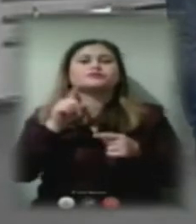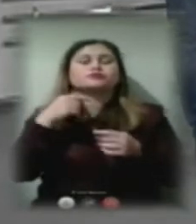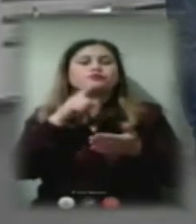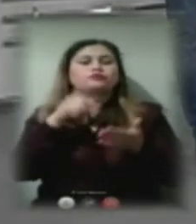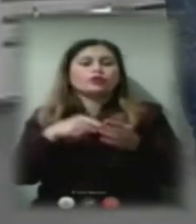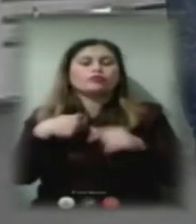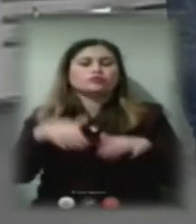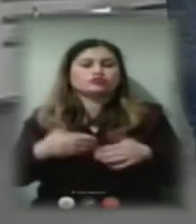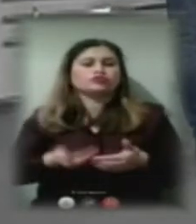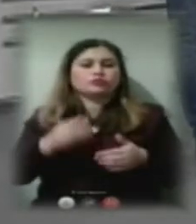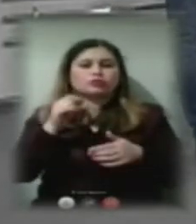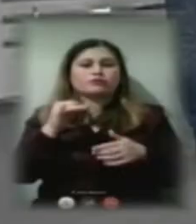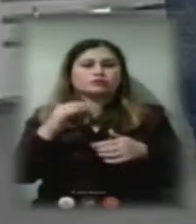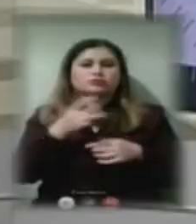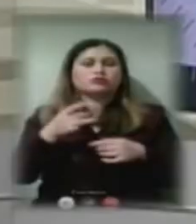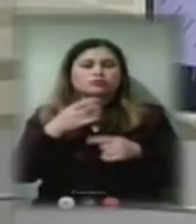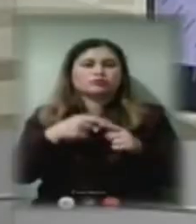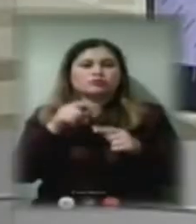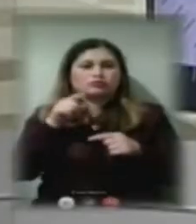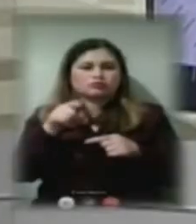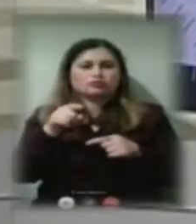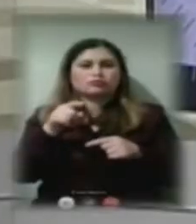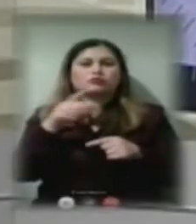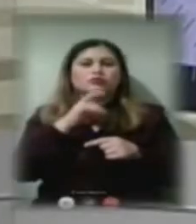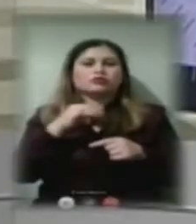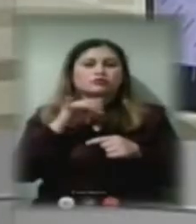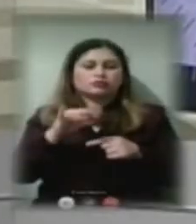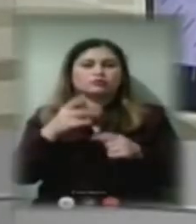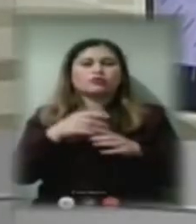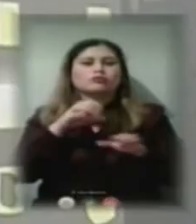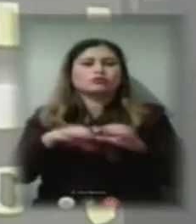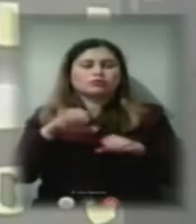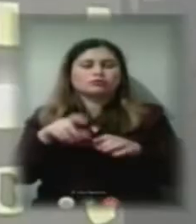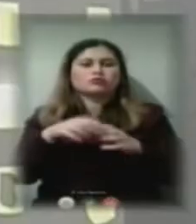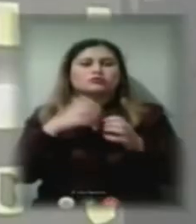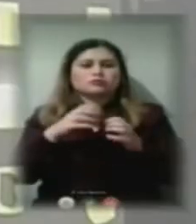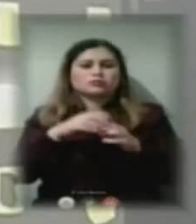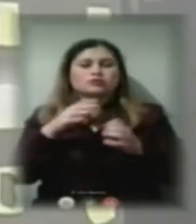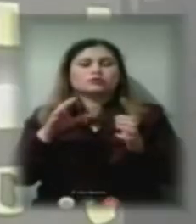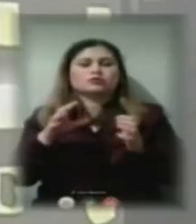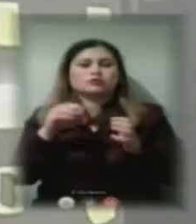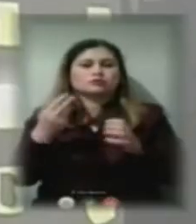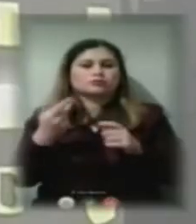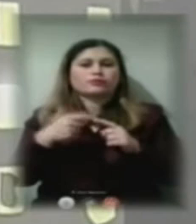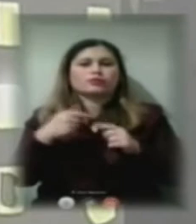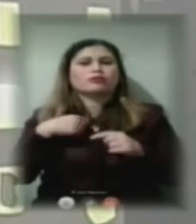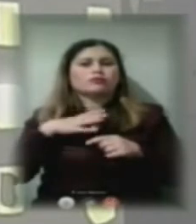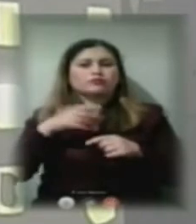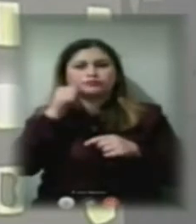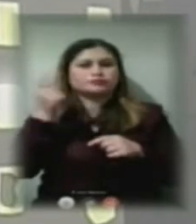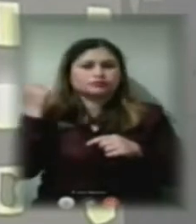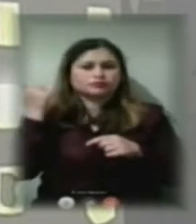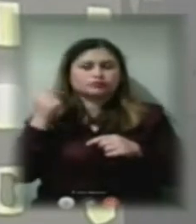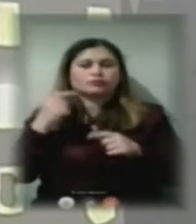Таврійського мікрорайону, це якраз той мікрорайон, який опалюється Херсонською ТЕЦ. І от я був минулого року, пан